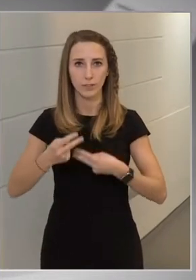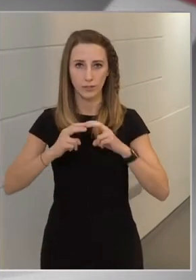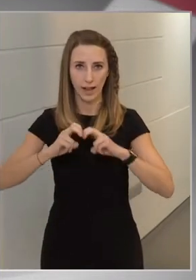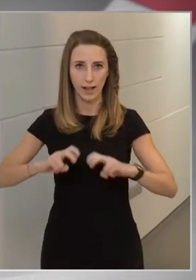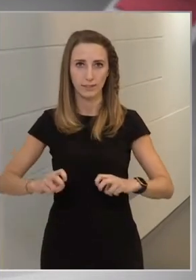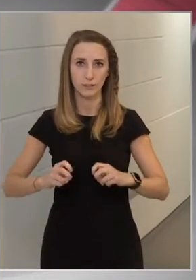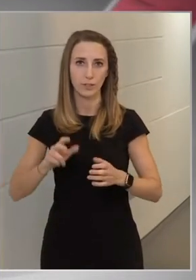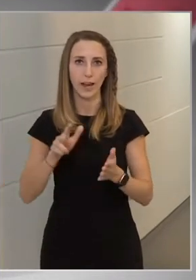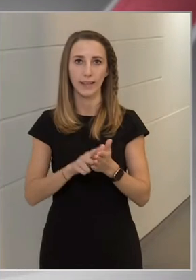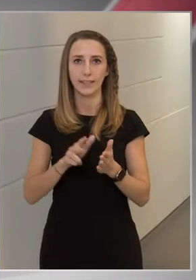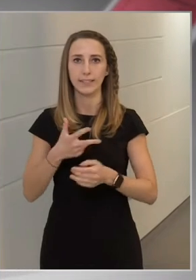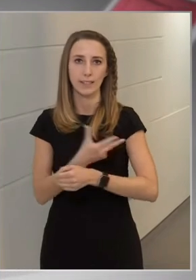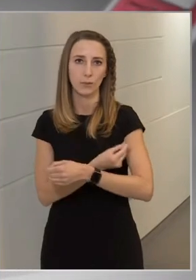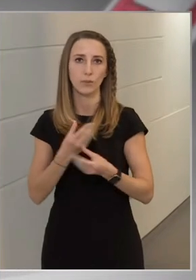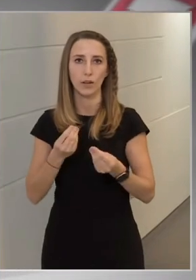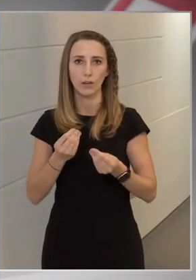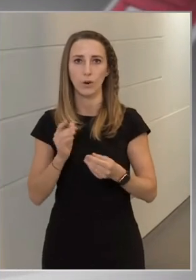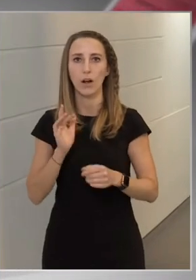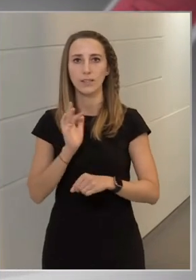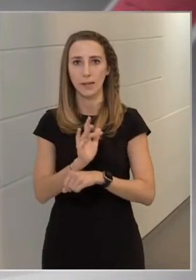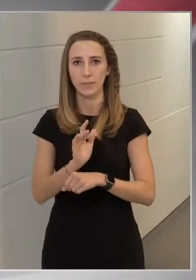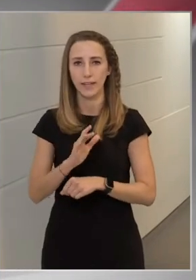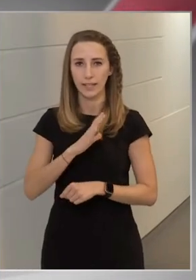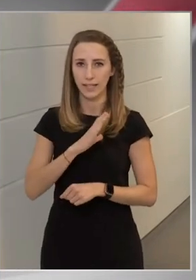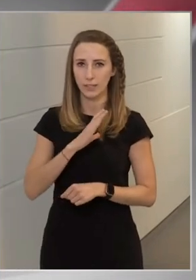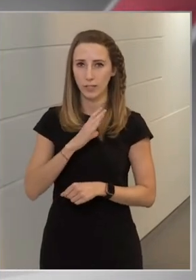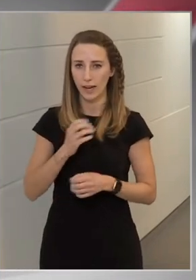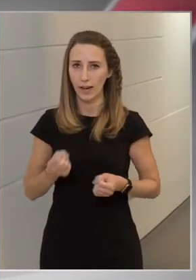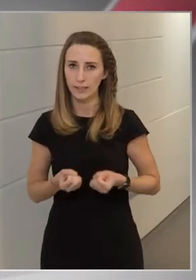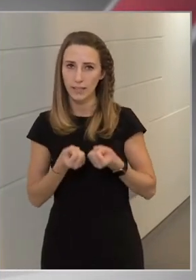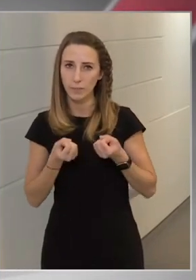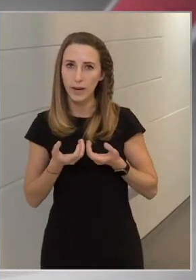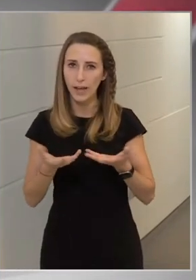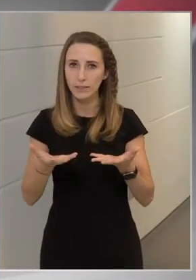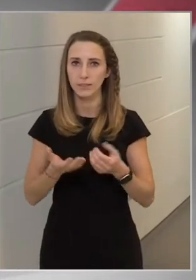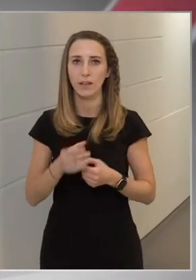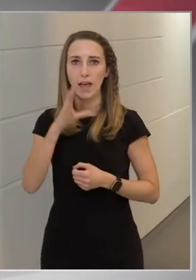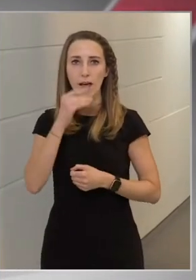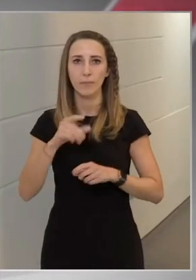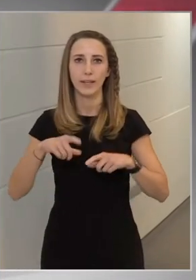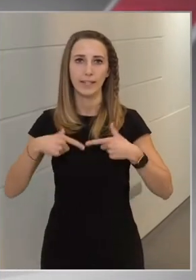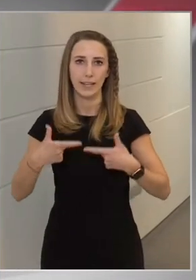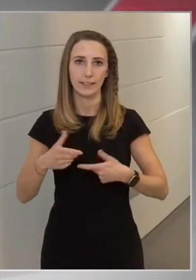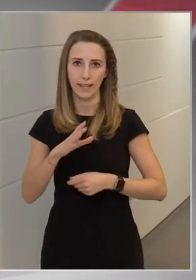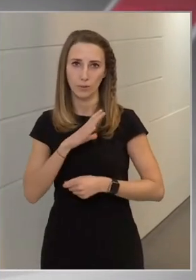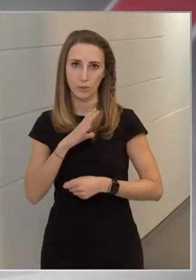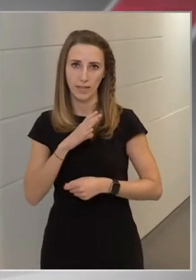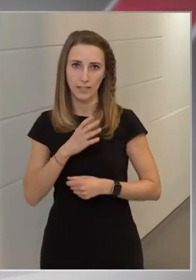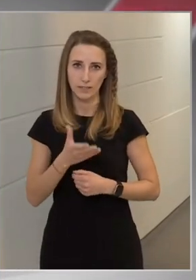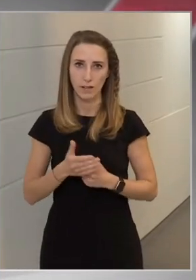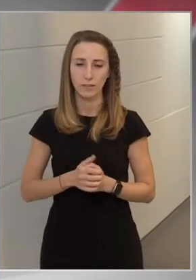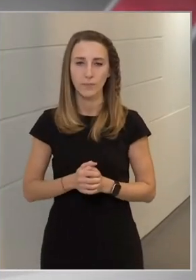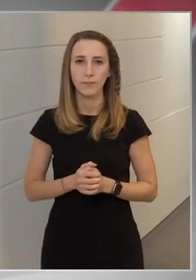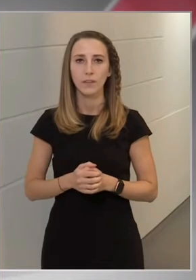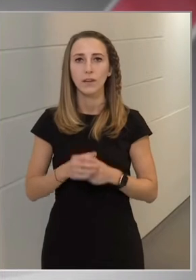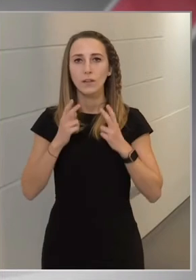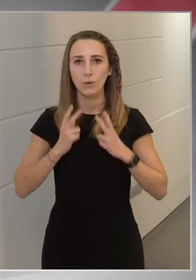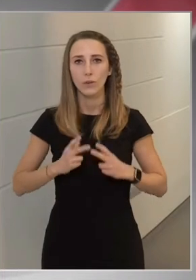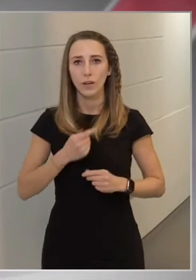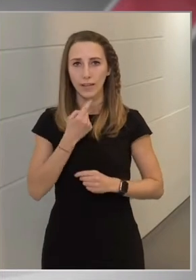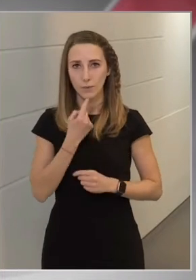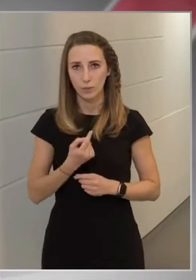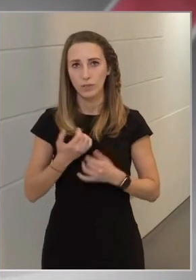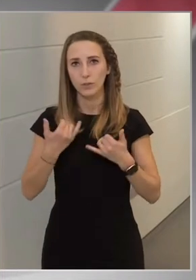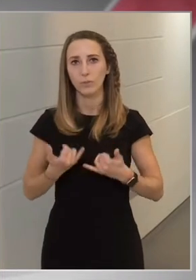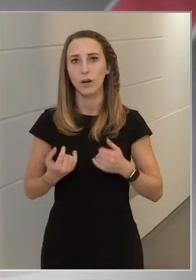engedélyezett oltóanyagokkal szemben kétséget ébreszt, az emberi életeket tesz kockára. Nyugodtan kimondhatjuk azt, hogy